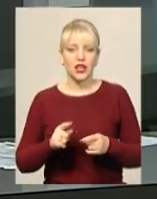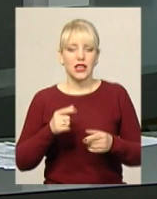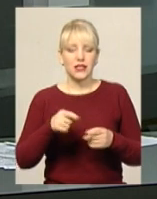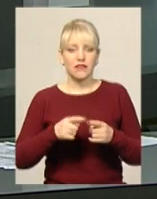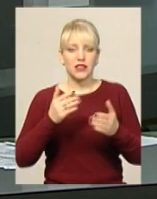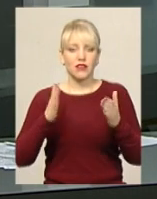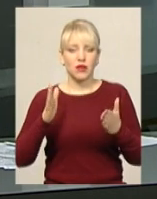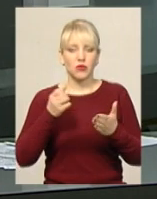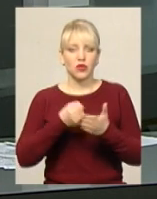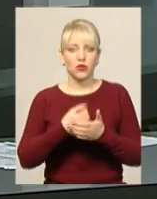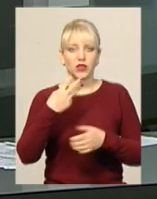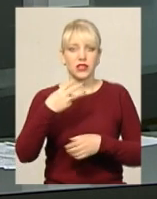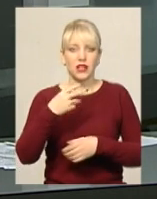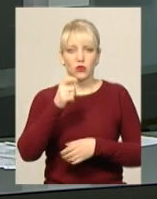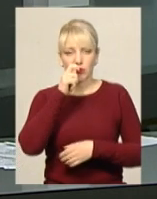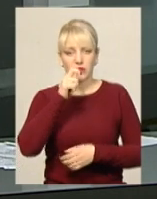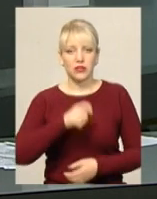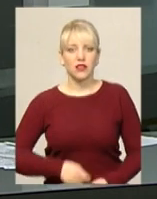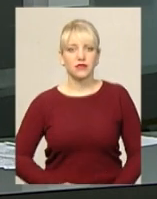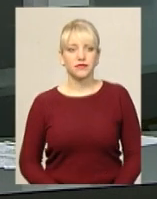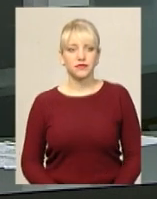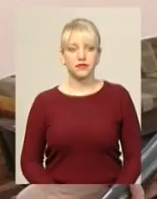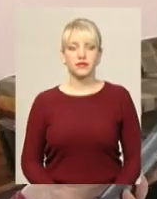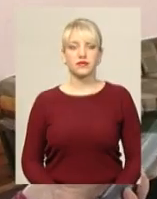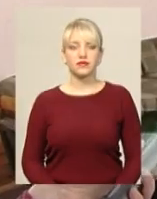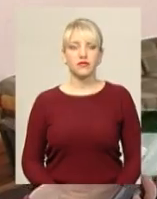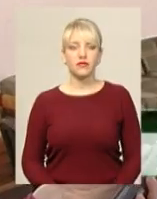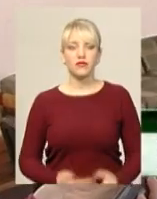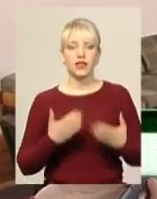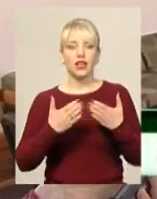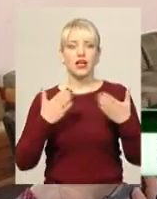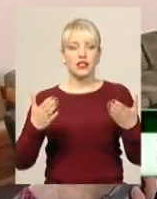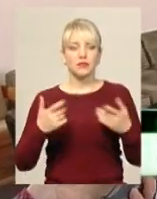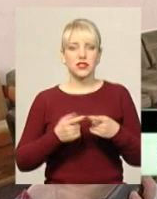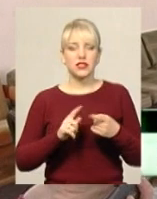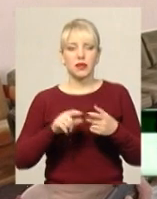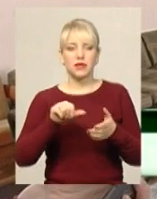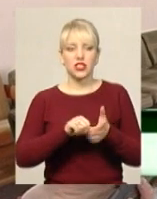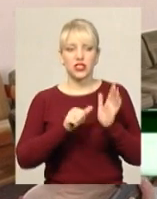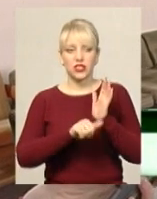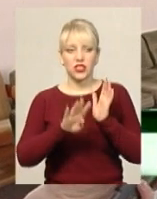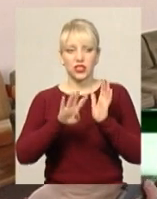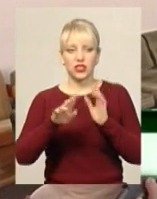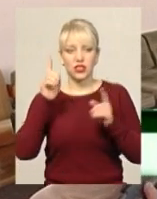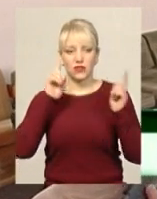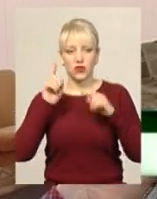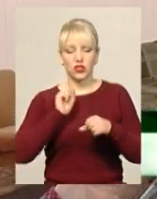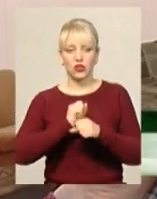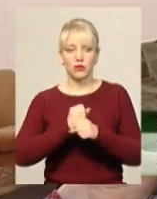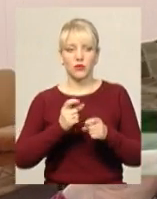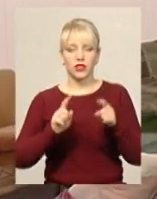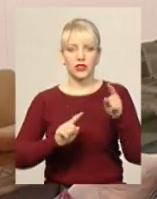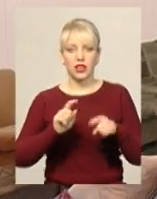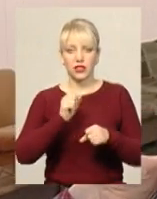кінця квітня, розповідає бібліотекар Людмила Хамардюк. В експозиції виставки представлено 64 творчі роботи.